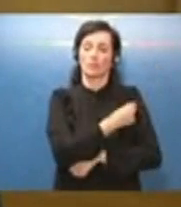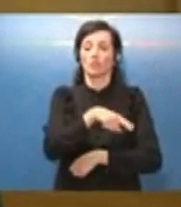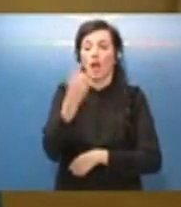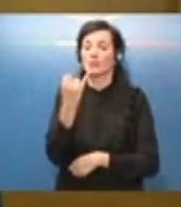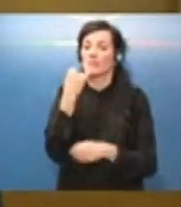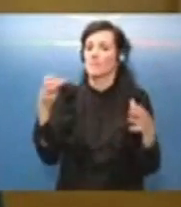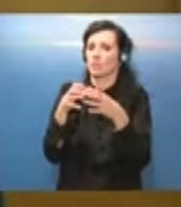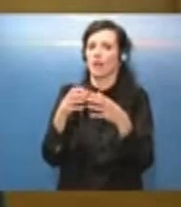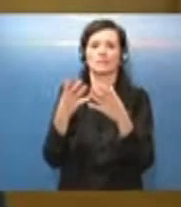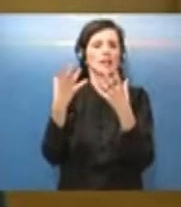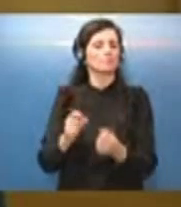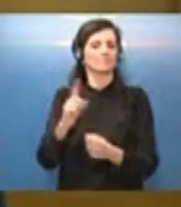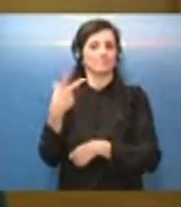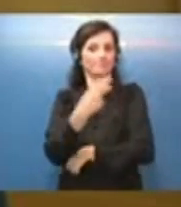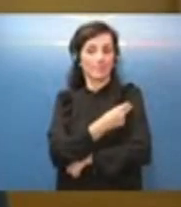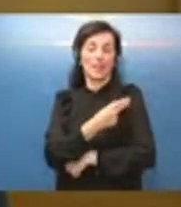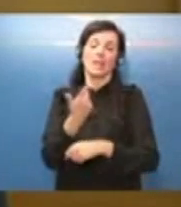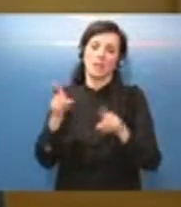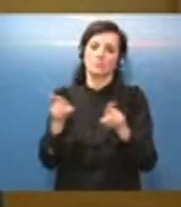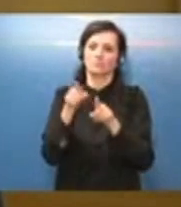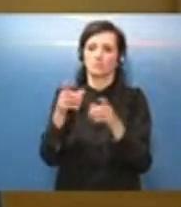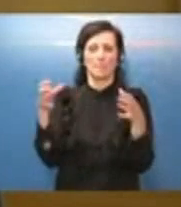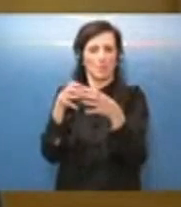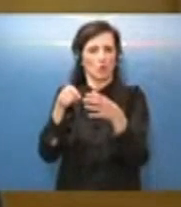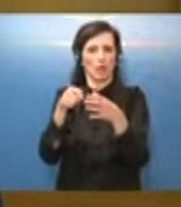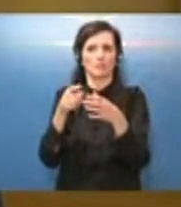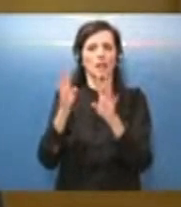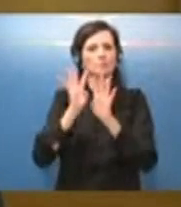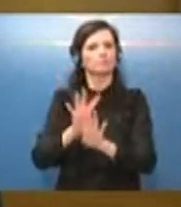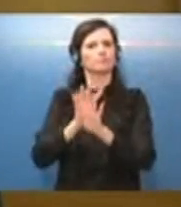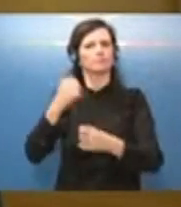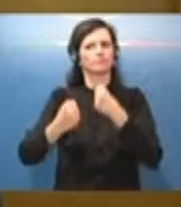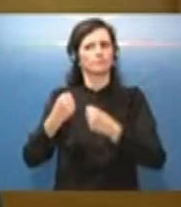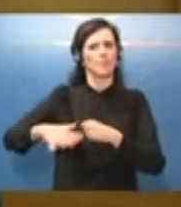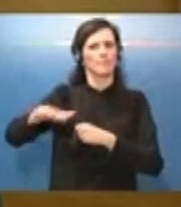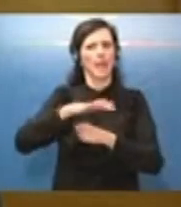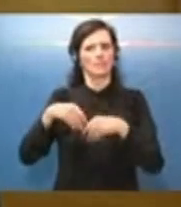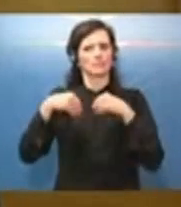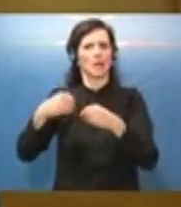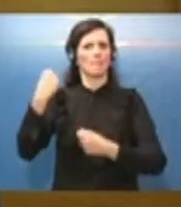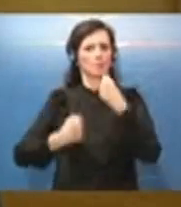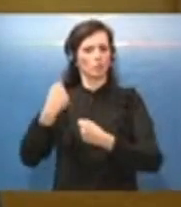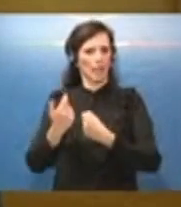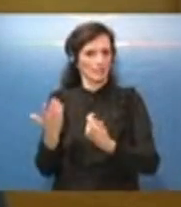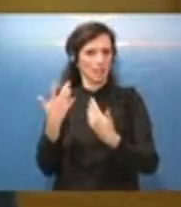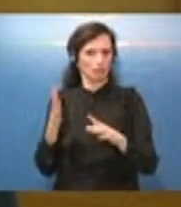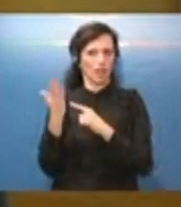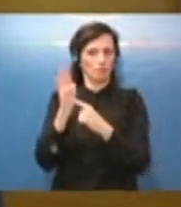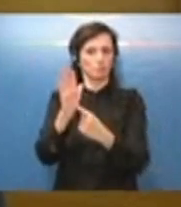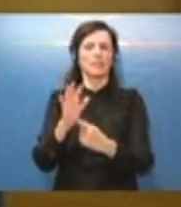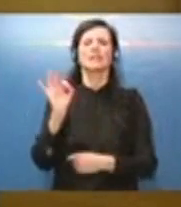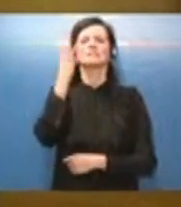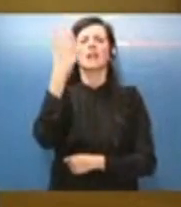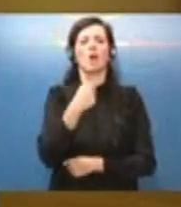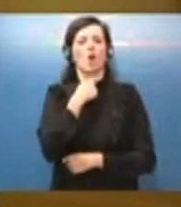che in parte ha manifestato anche in modo molto aggressivo nelle piazze. Ecco, se l'obbligo vaccinale, come tanti pensano, non sarebbe stato